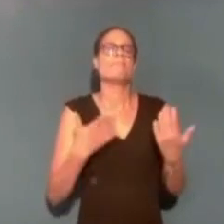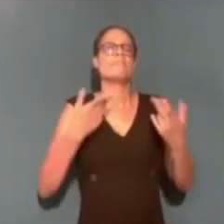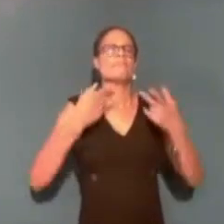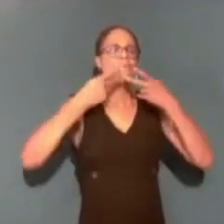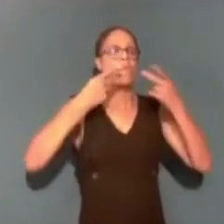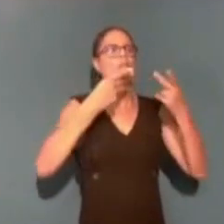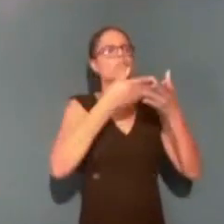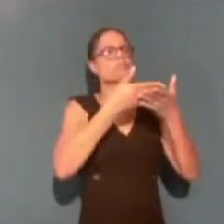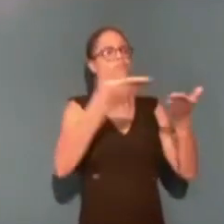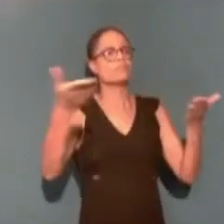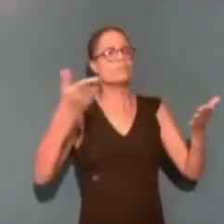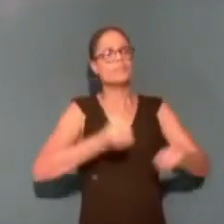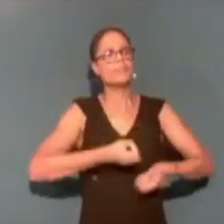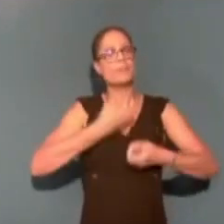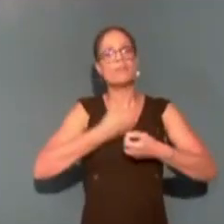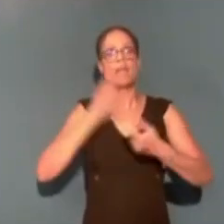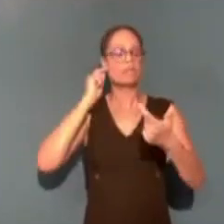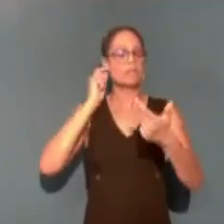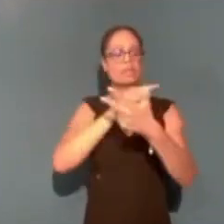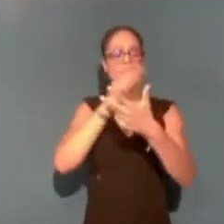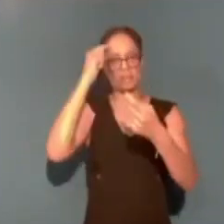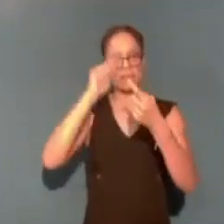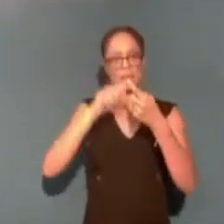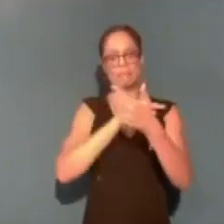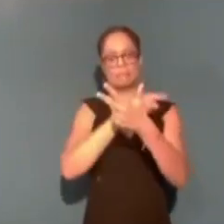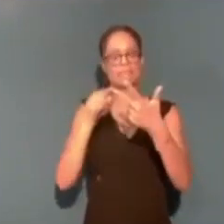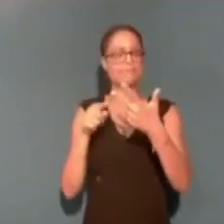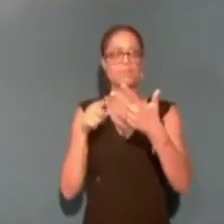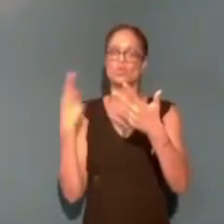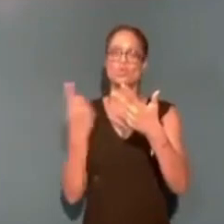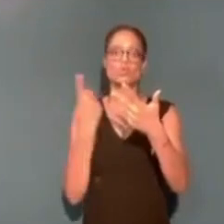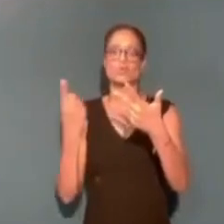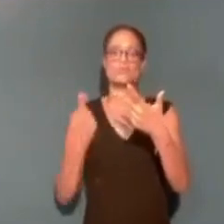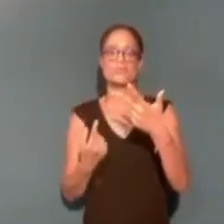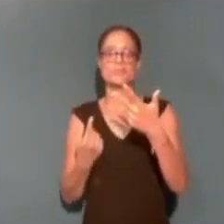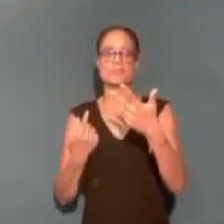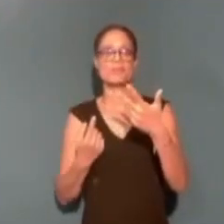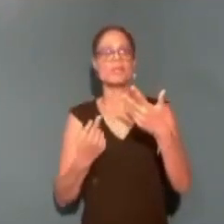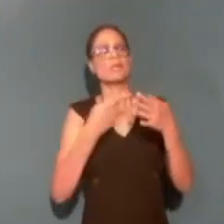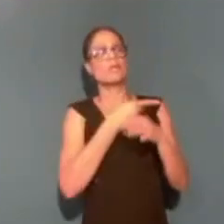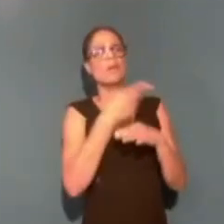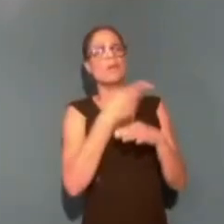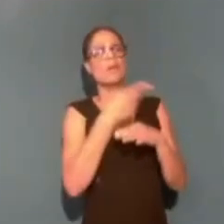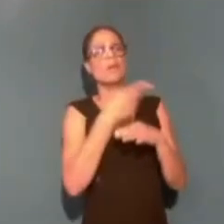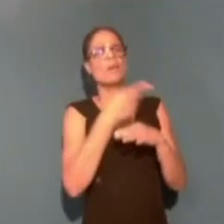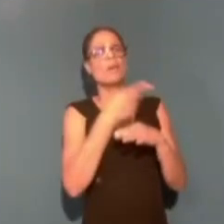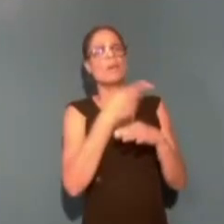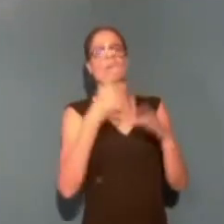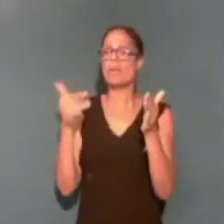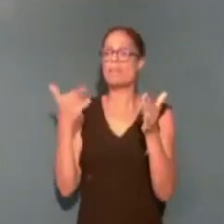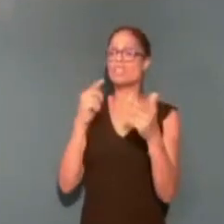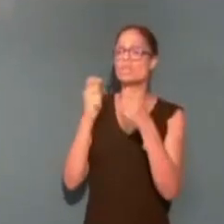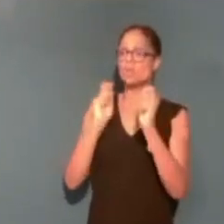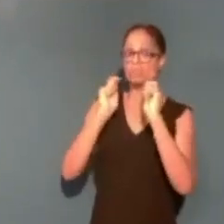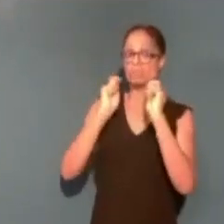ces thèmes-là reviennent chaque fois. Et ce que l'opinion publique dit, mais ces domaines-là, vous en avez déjà la